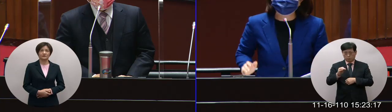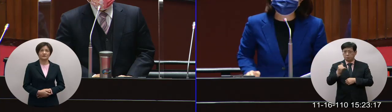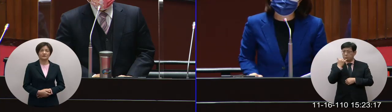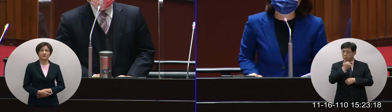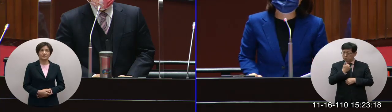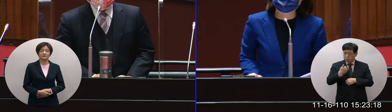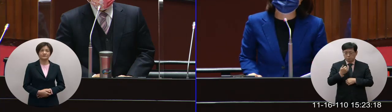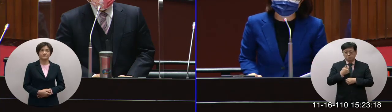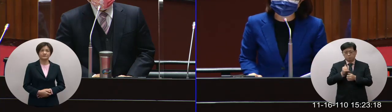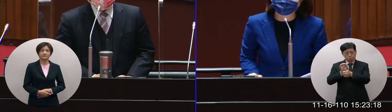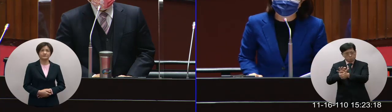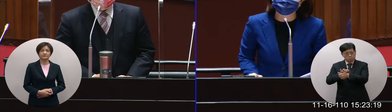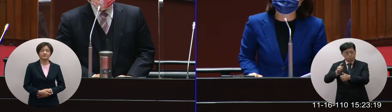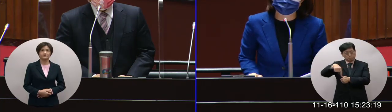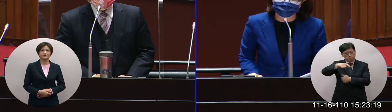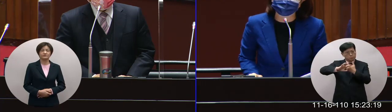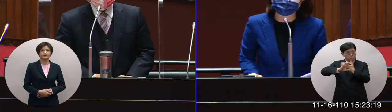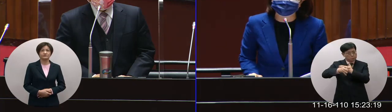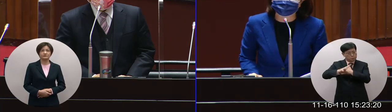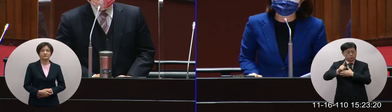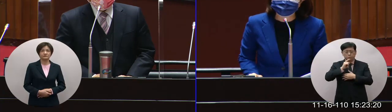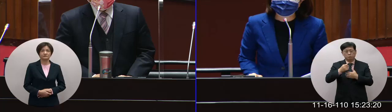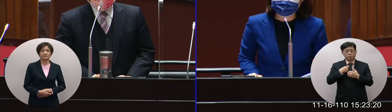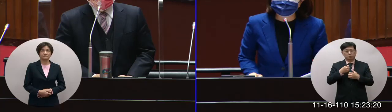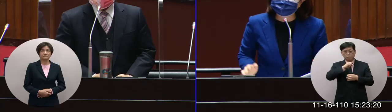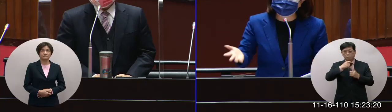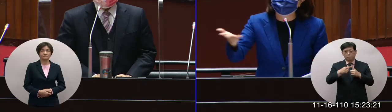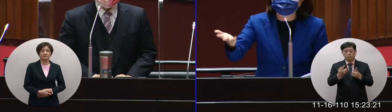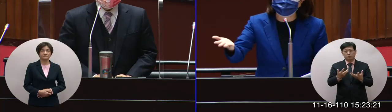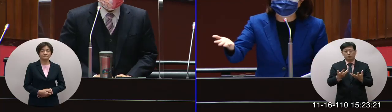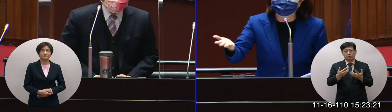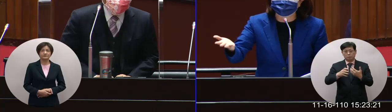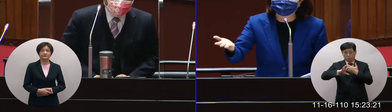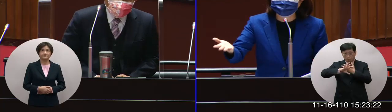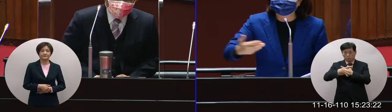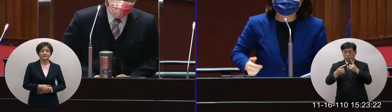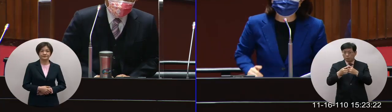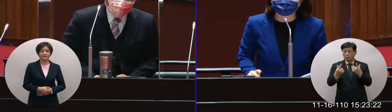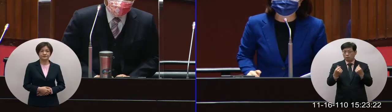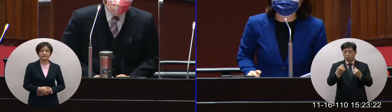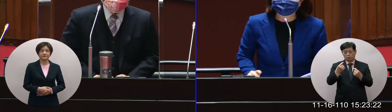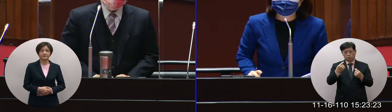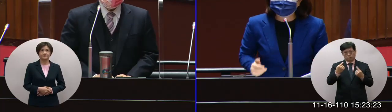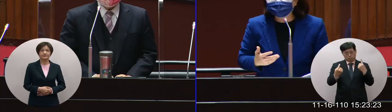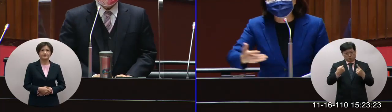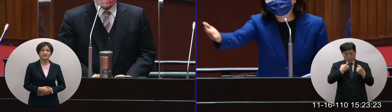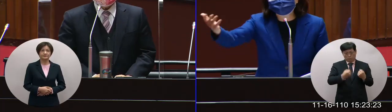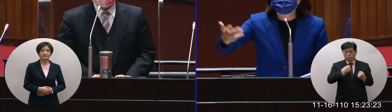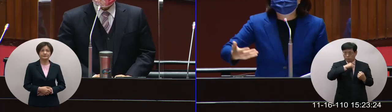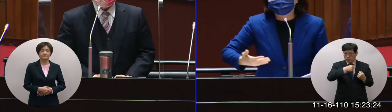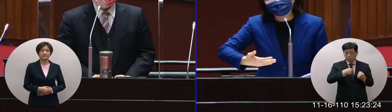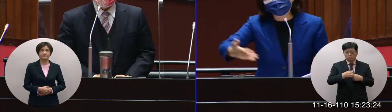可能照顧一下我們在海外的國人啊你知道連外國人喔在台灣啊